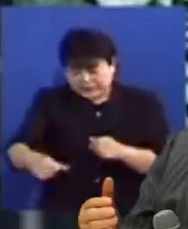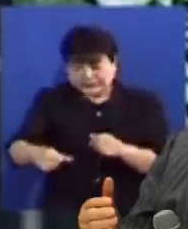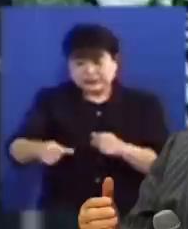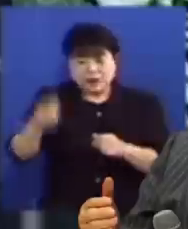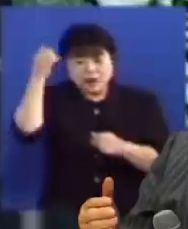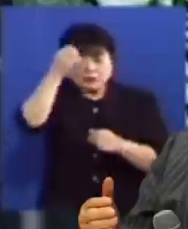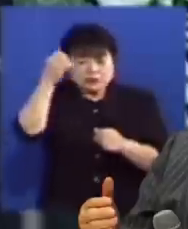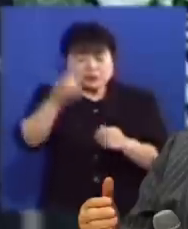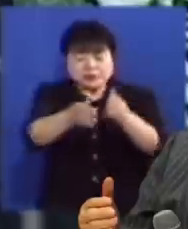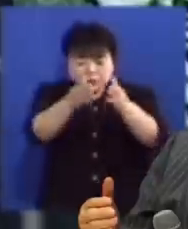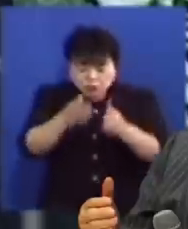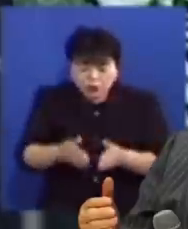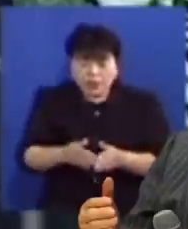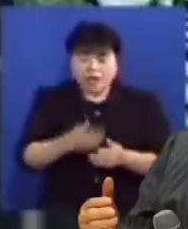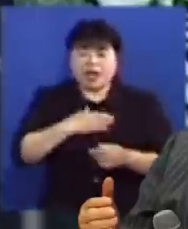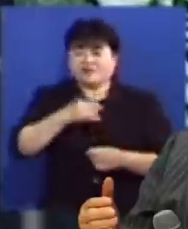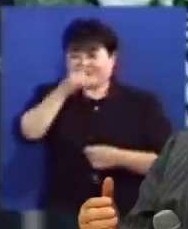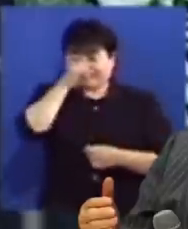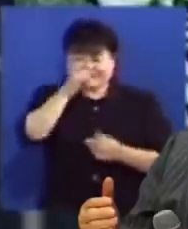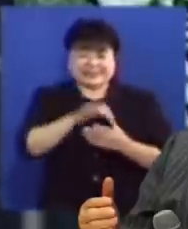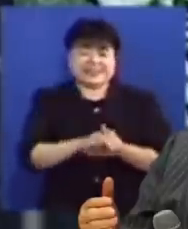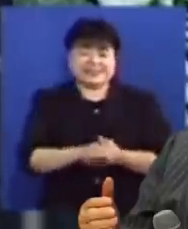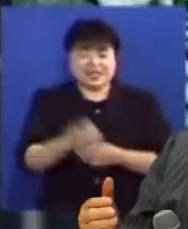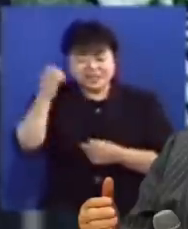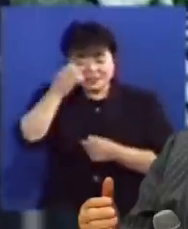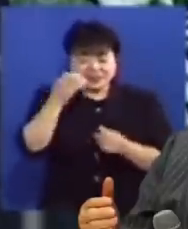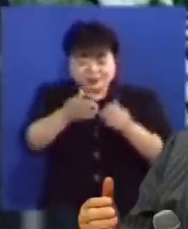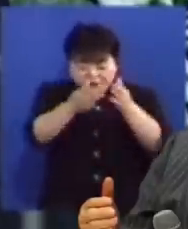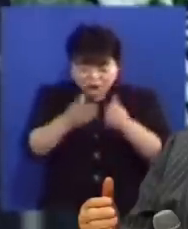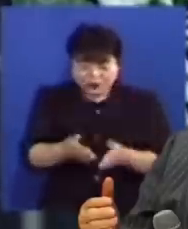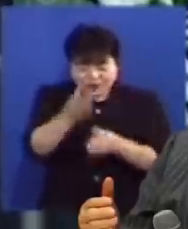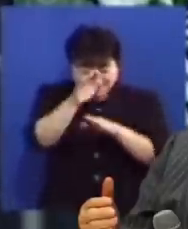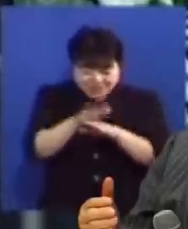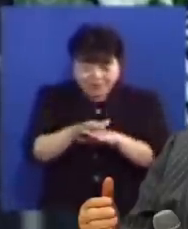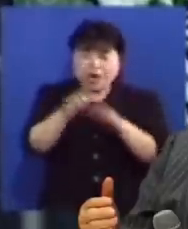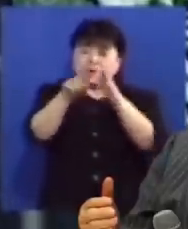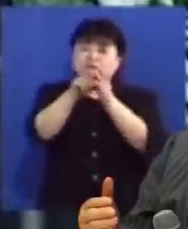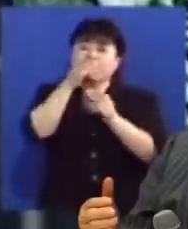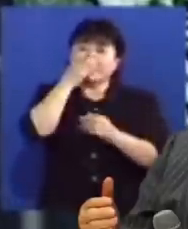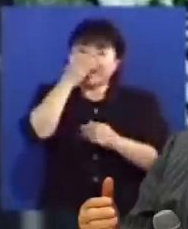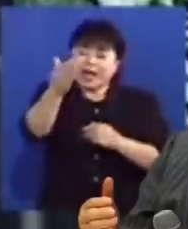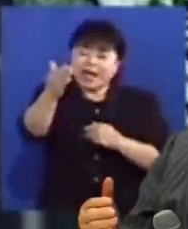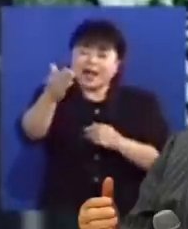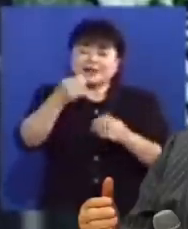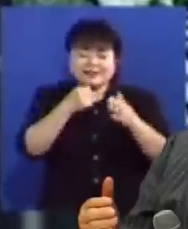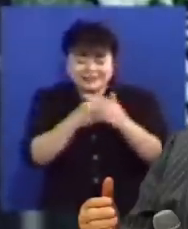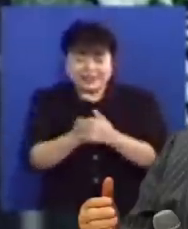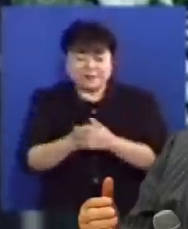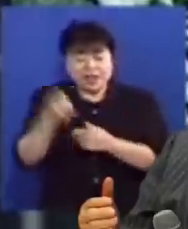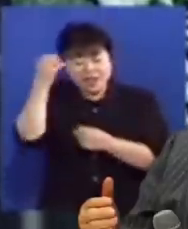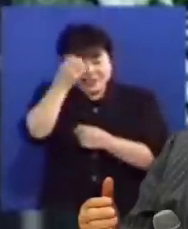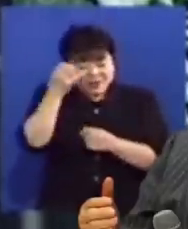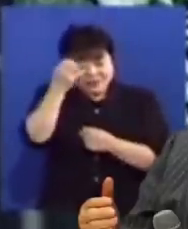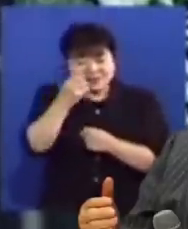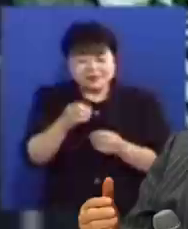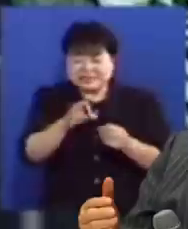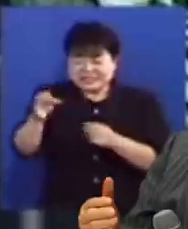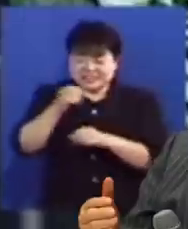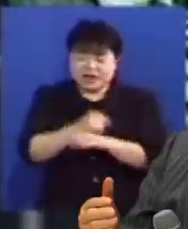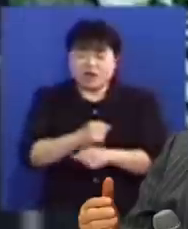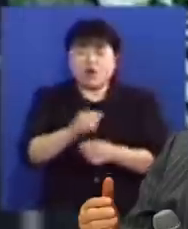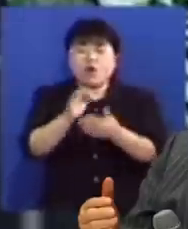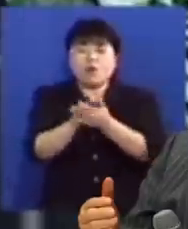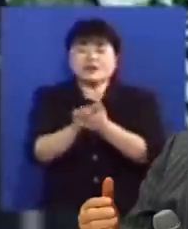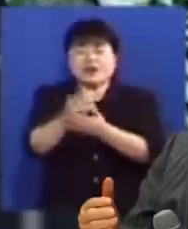성령을 통해서 우리는 알 수 있는 것입니다 성령을 통해서 예배하고 믿을 수 있는 것입니다 그렇기 때문에 성령을 인정하고